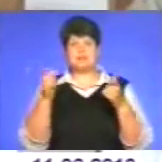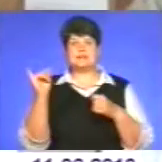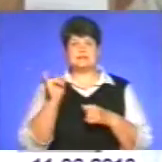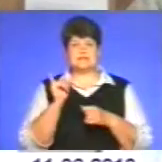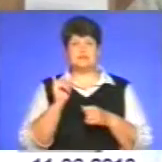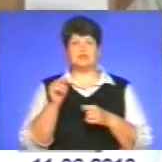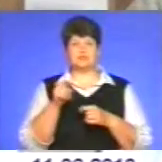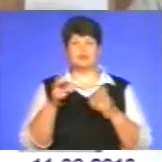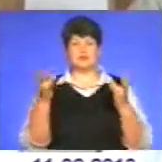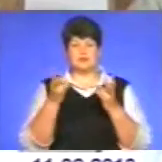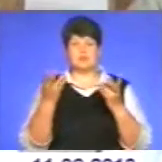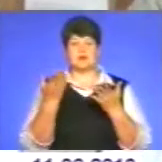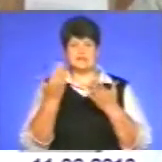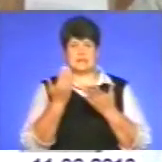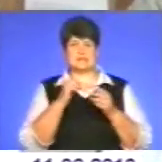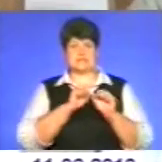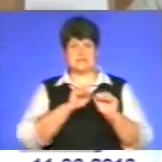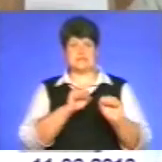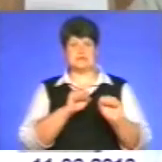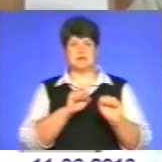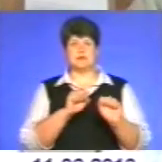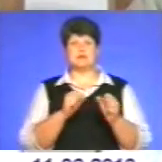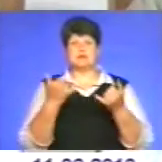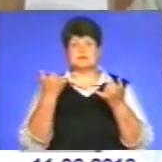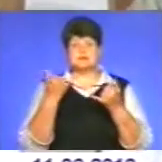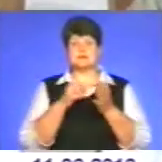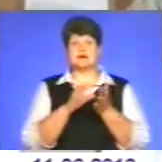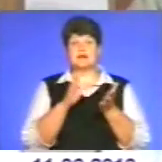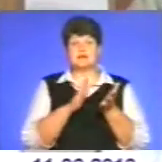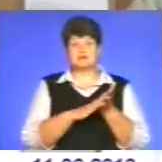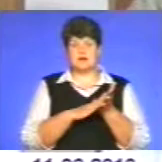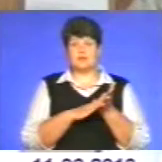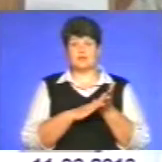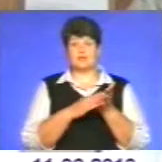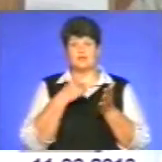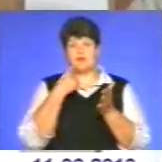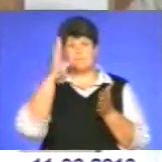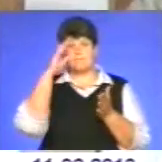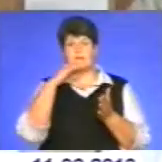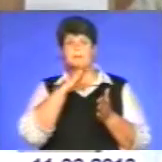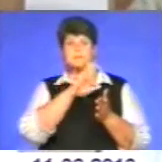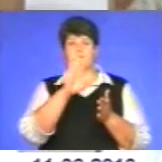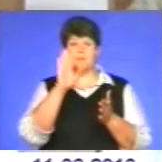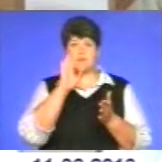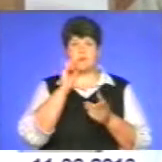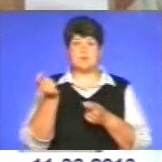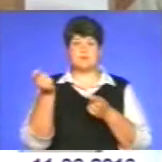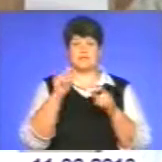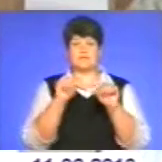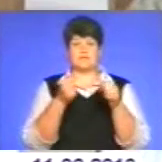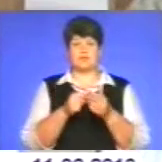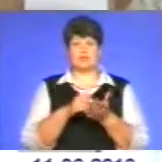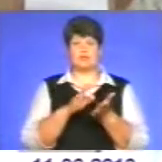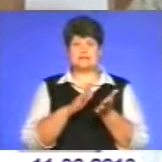тому потрібно якимось чином її захистити. На рахунок самої реєстрації, коли батько чи мама принесли форму реєстрації,